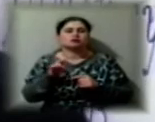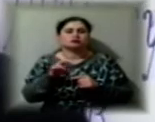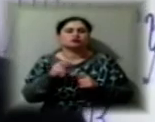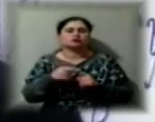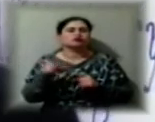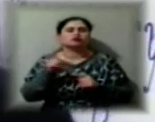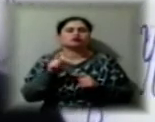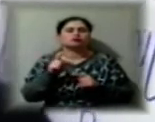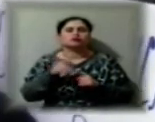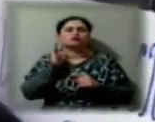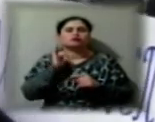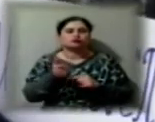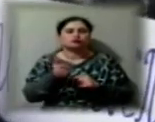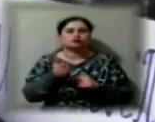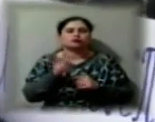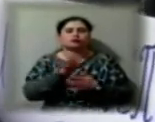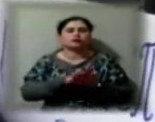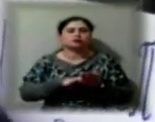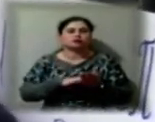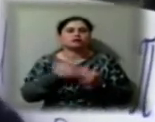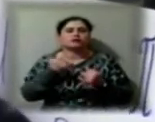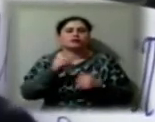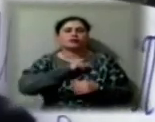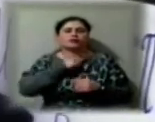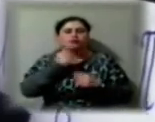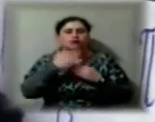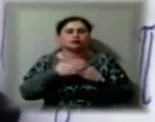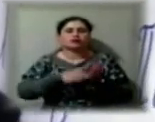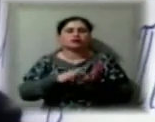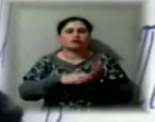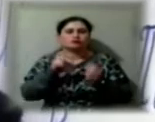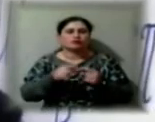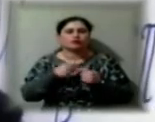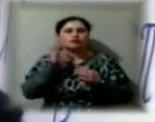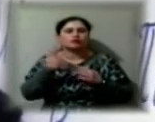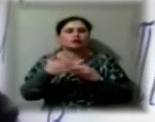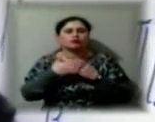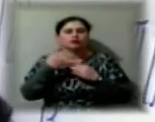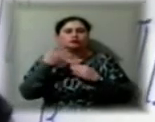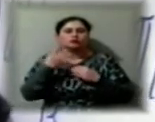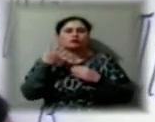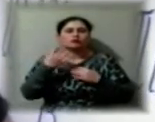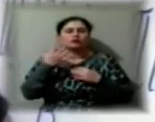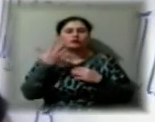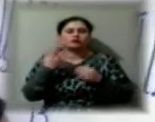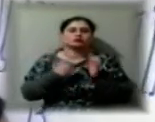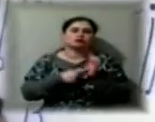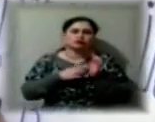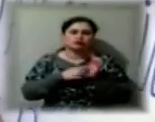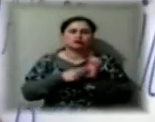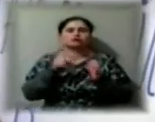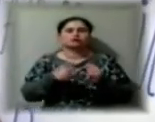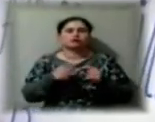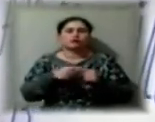по-дальшому? Зараз працює близько 90 людей, буде близько 45-46 людей, відповідно половина